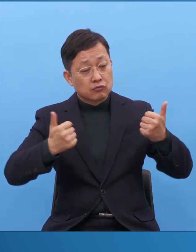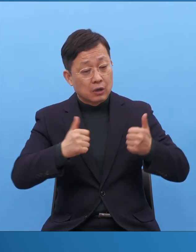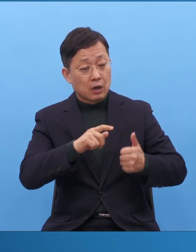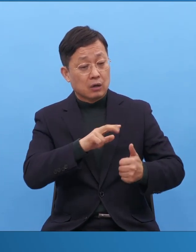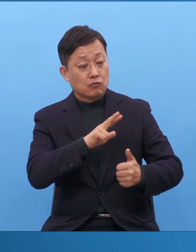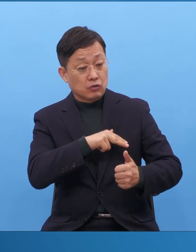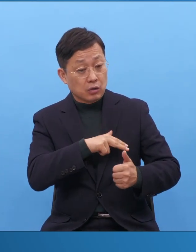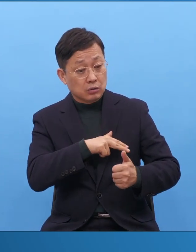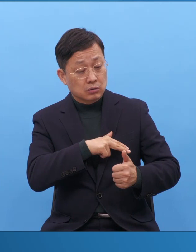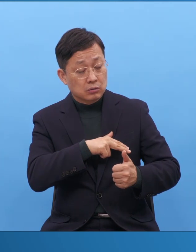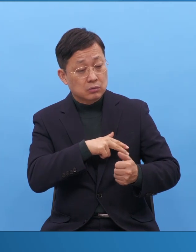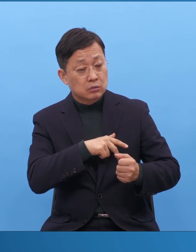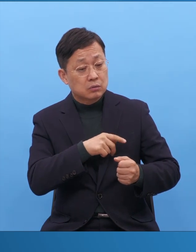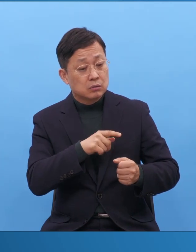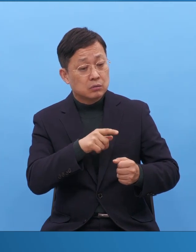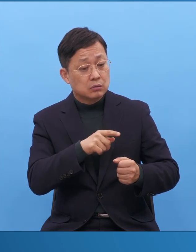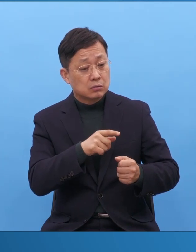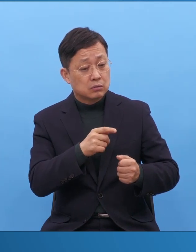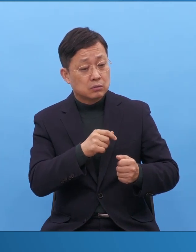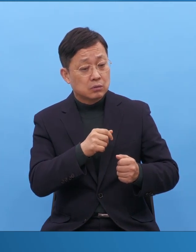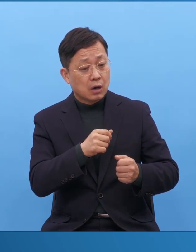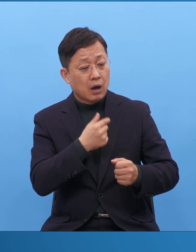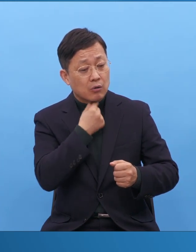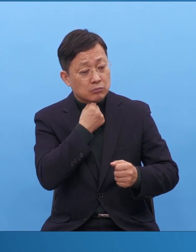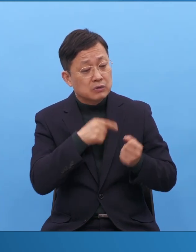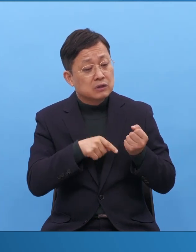사람을 살릴만한 걸 만한 메시지가 있어야 되는 거 아니냐.